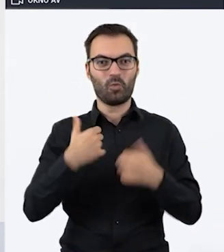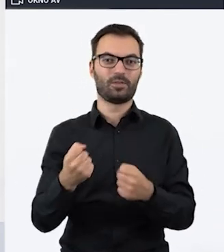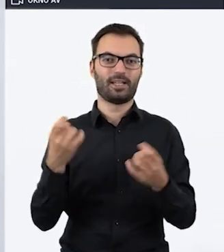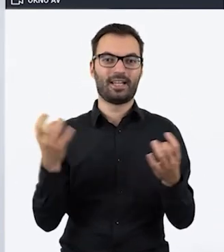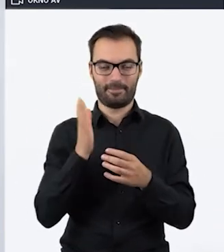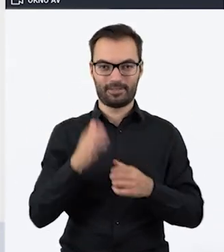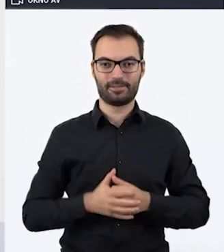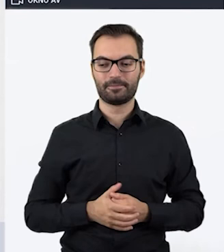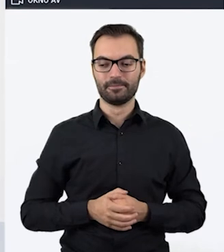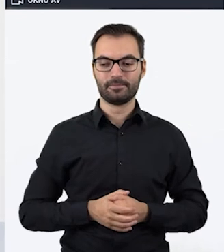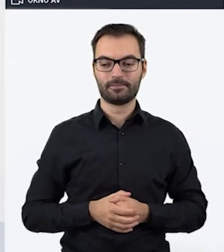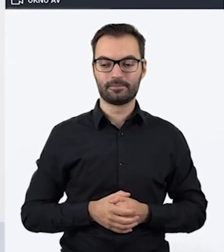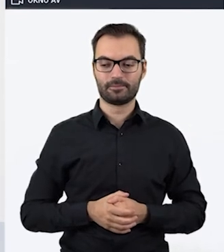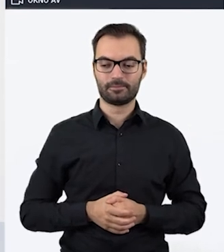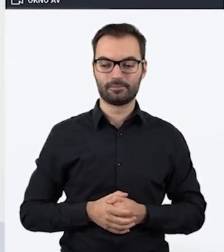historia.